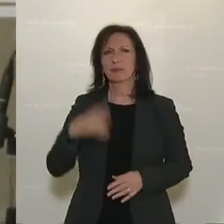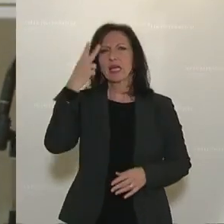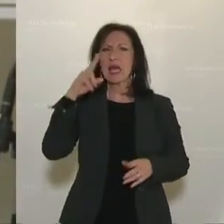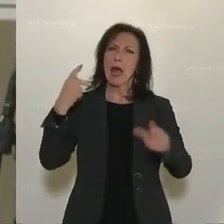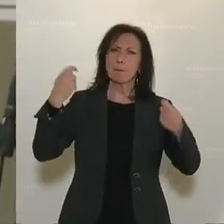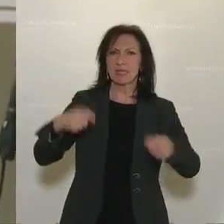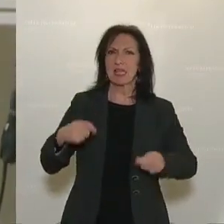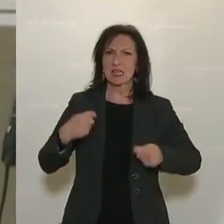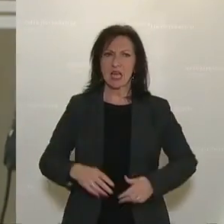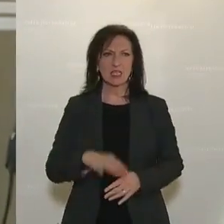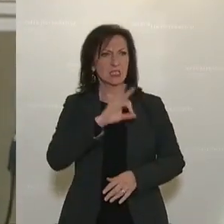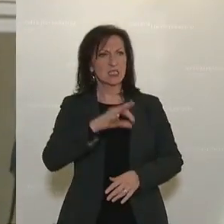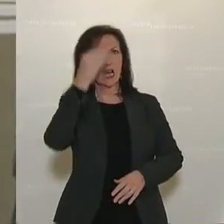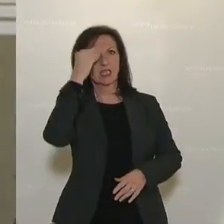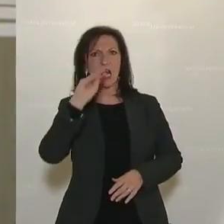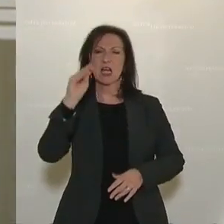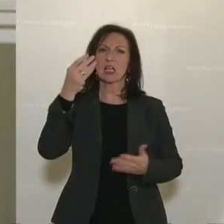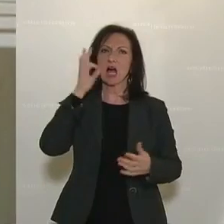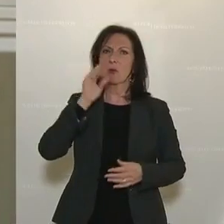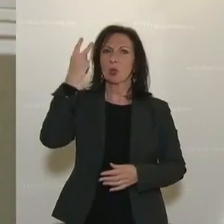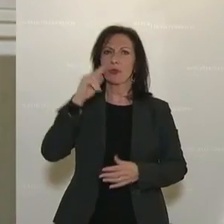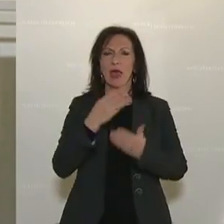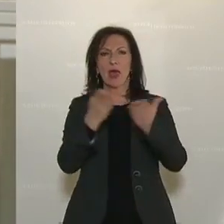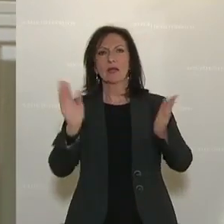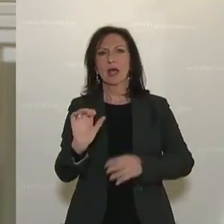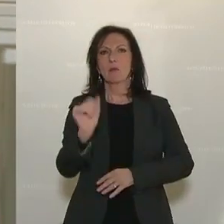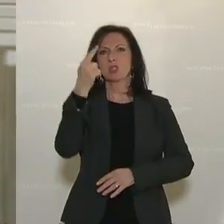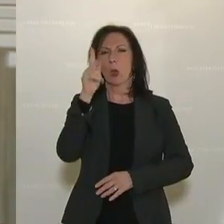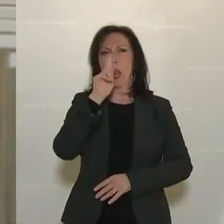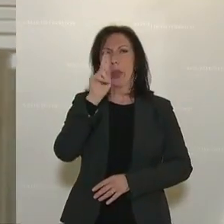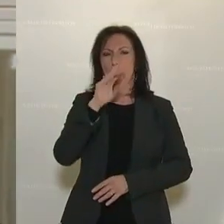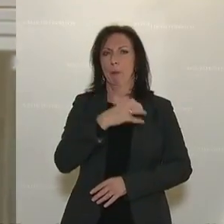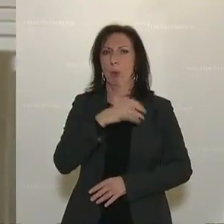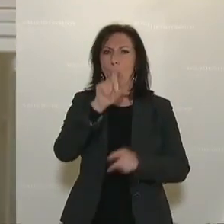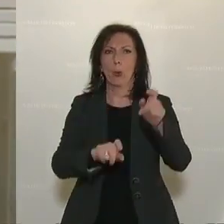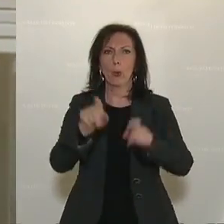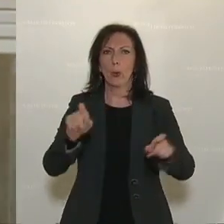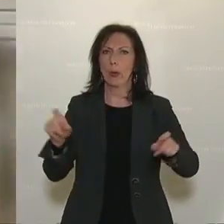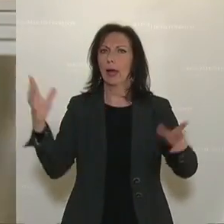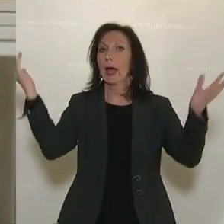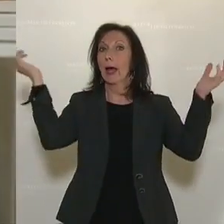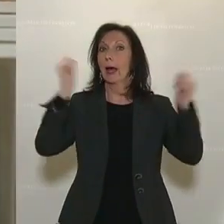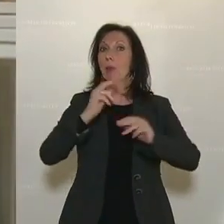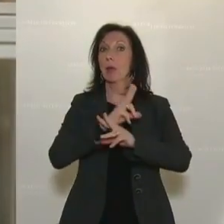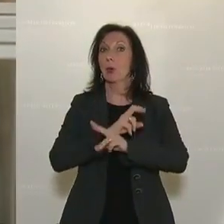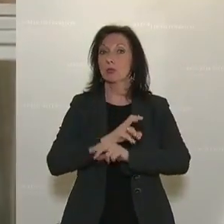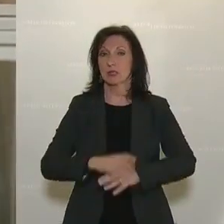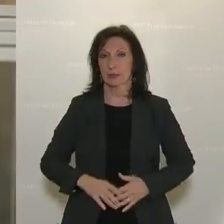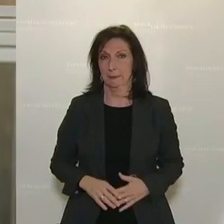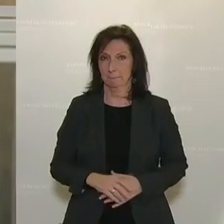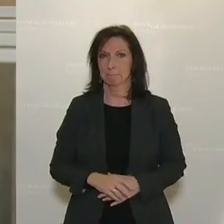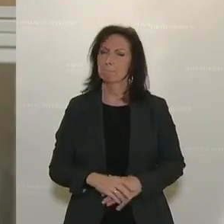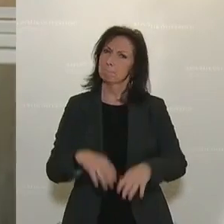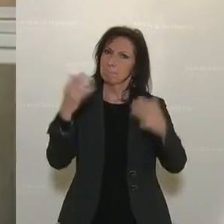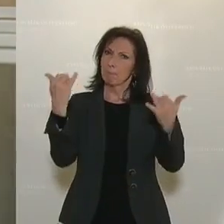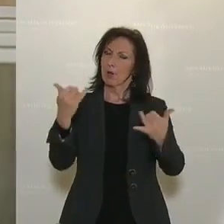Präsident, meine sehr geehrten Damen und Herren und vor allem liebe Bürger der Republik Österreich. Wir haben